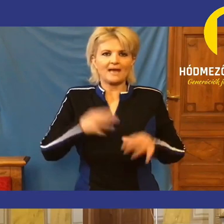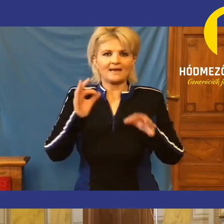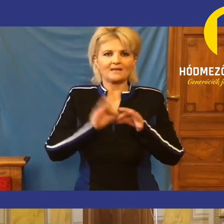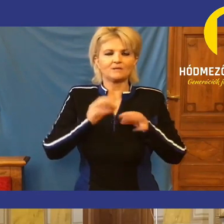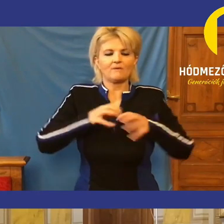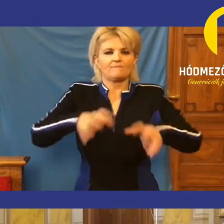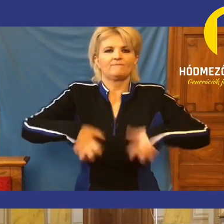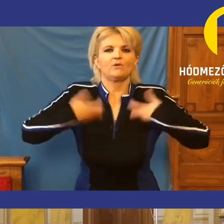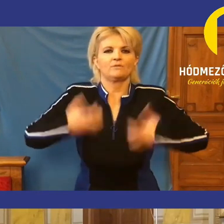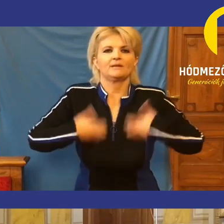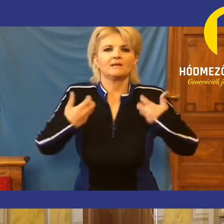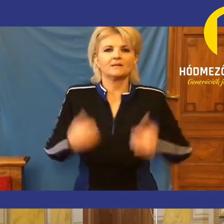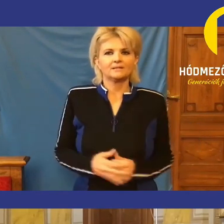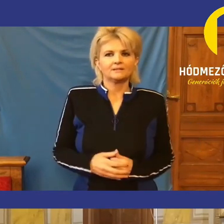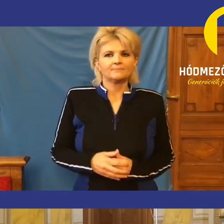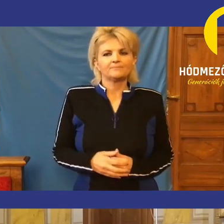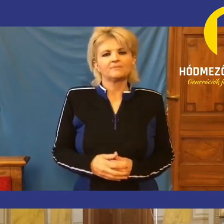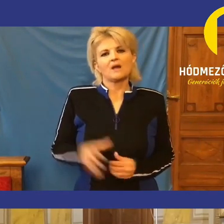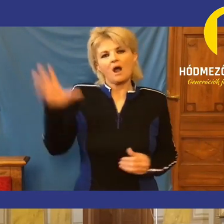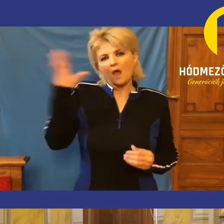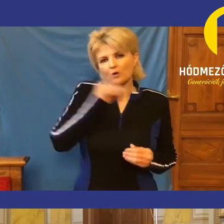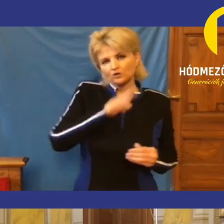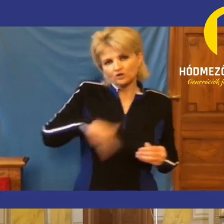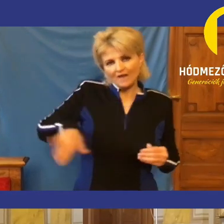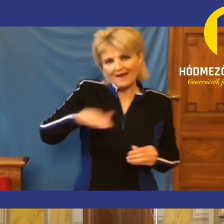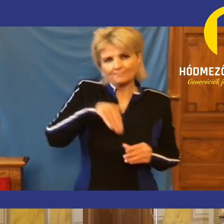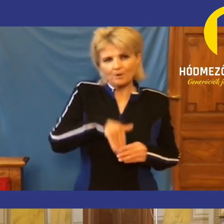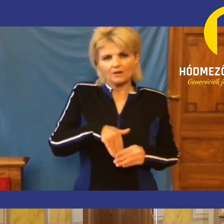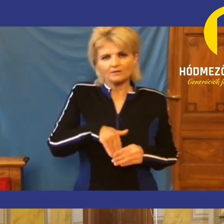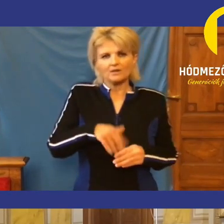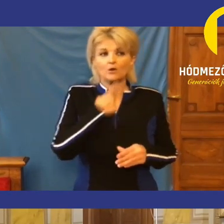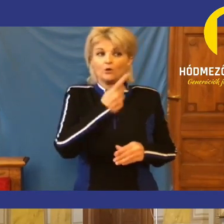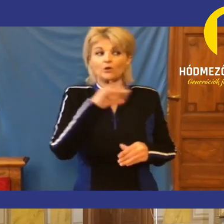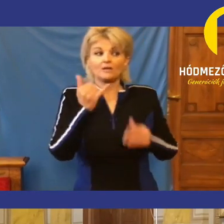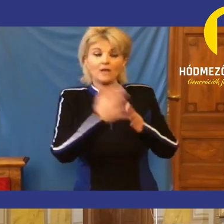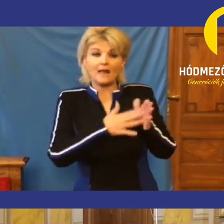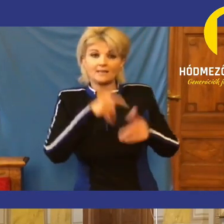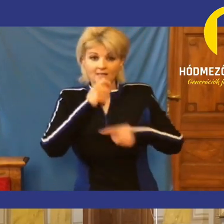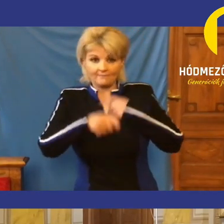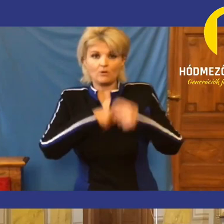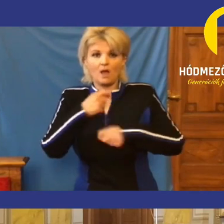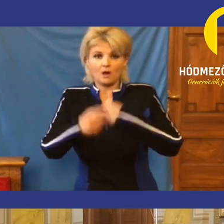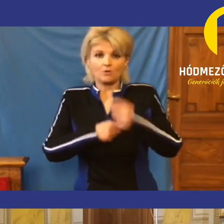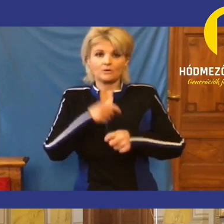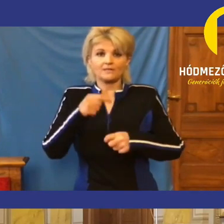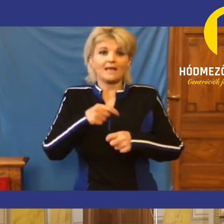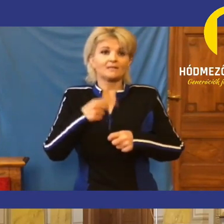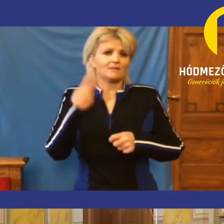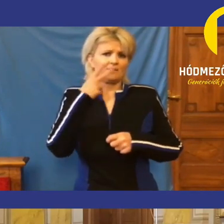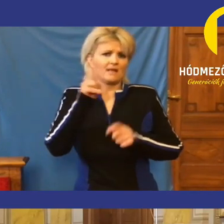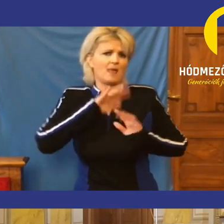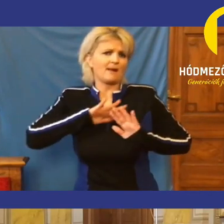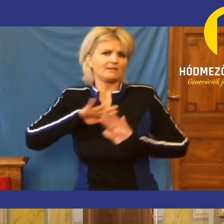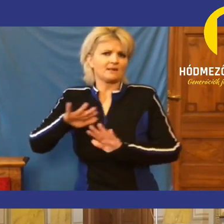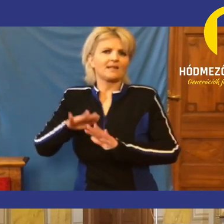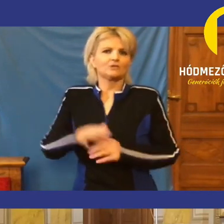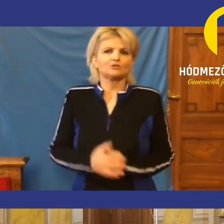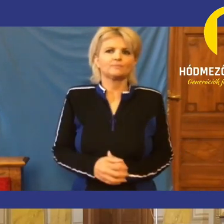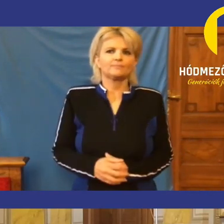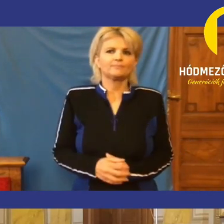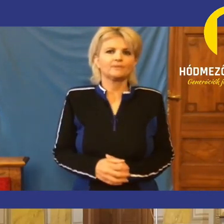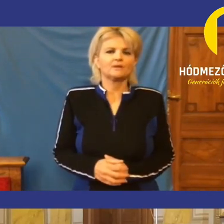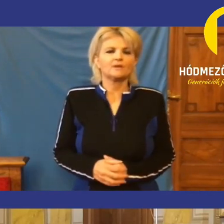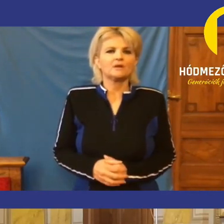olyan fölháborodás, elemi fölháborodás van a lakosságban, hogy önök is elkezdtek vele foglalkozni, ez csak fidelemelterelés, hirtelen